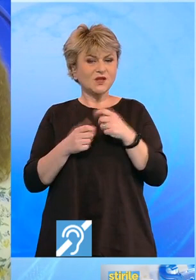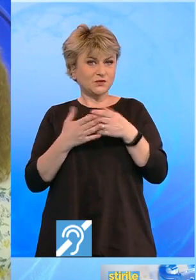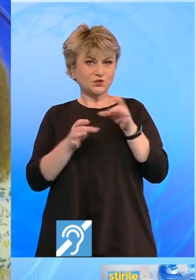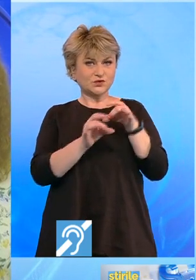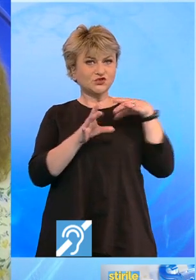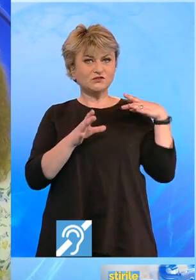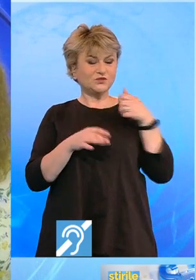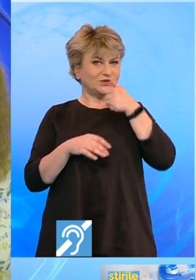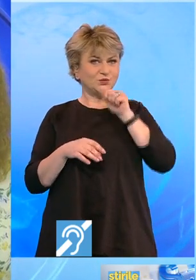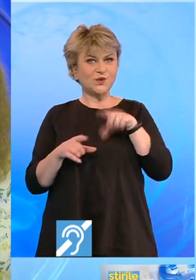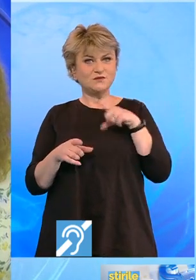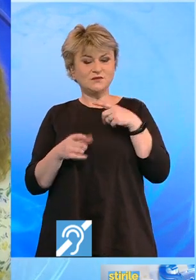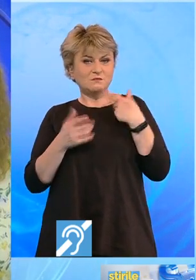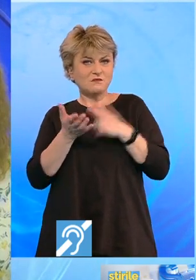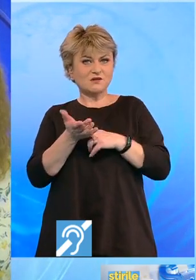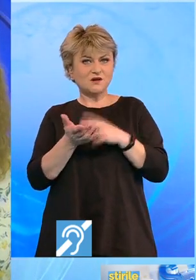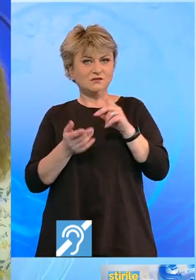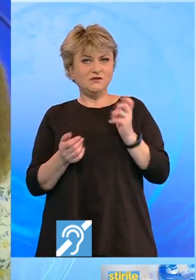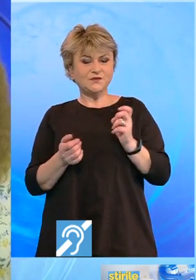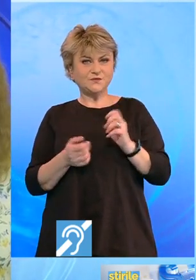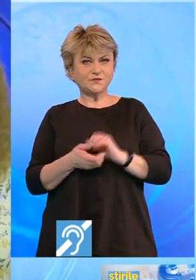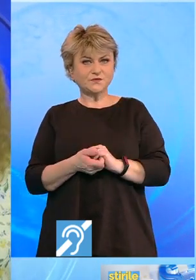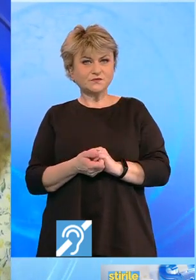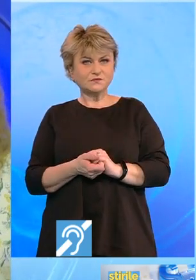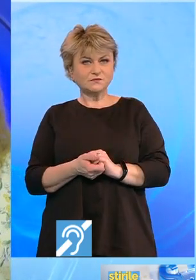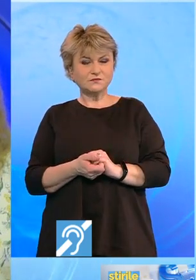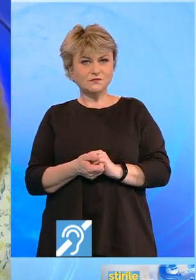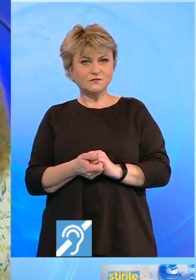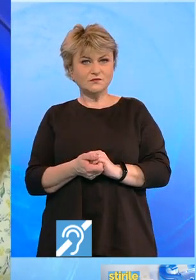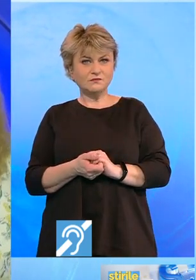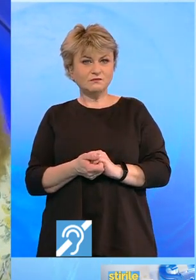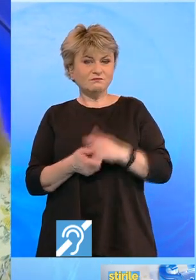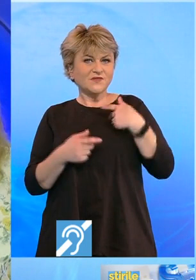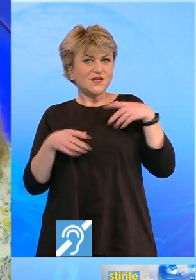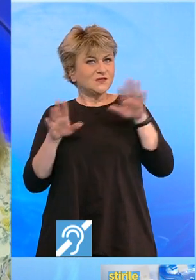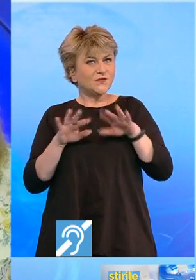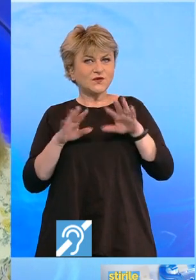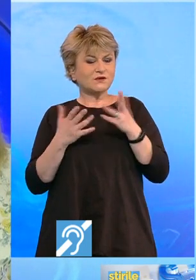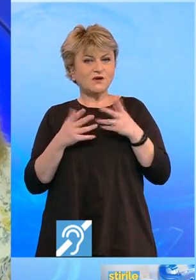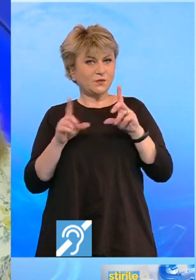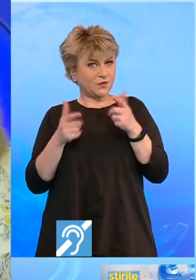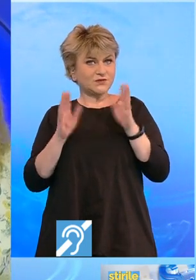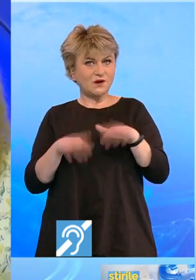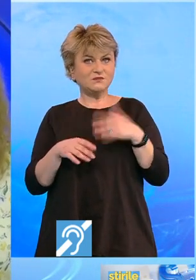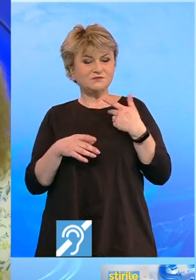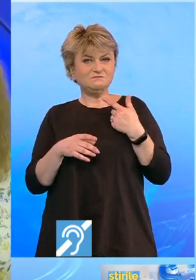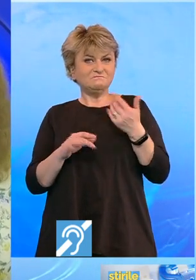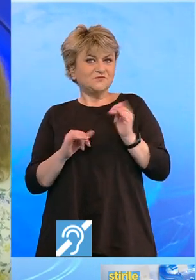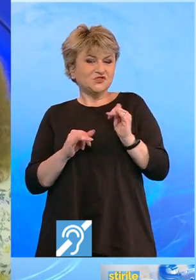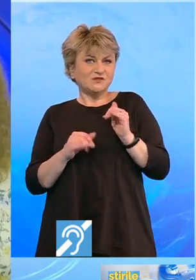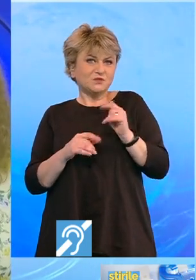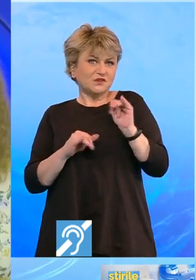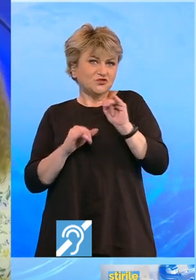săgetători, ziua este marcată de influența pe care o pot avea asupra unei alte